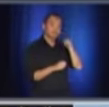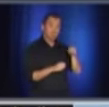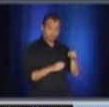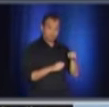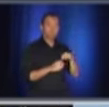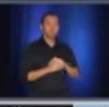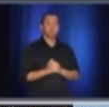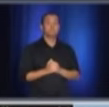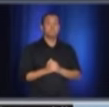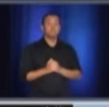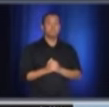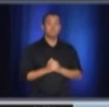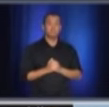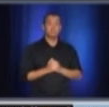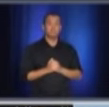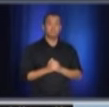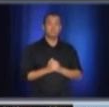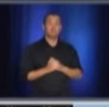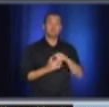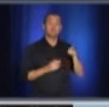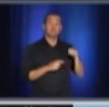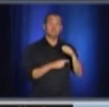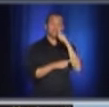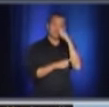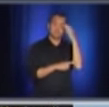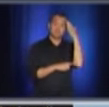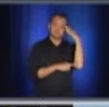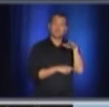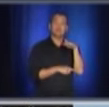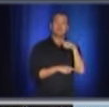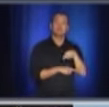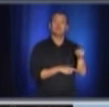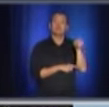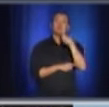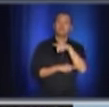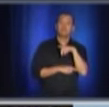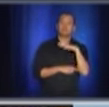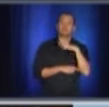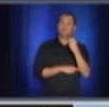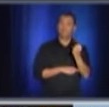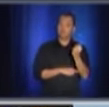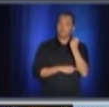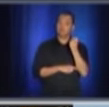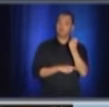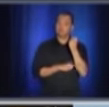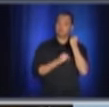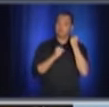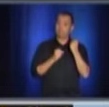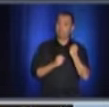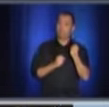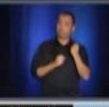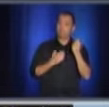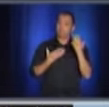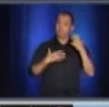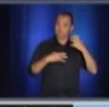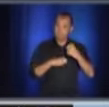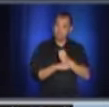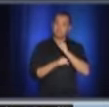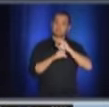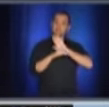Spécifiquement, le dépistage, c'est reconnu, c'est une des armes les plus puissantes de lutte contre le virus.